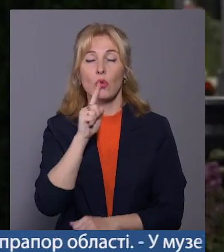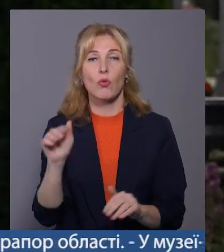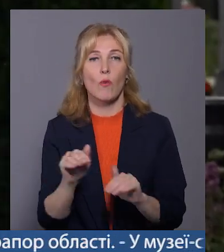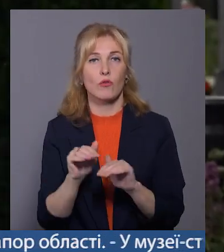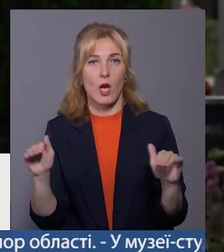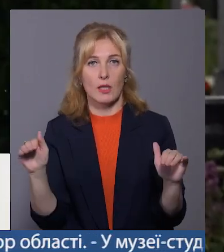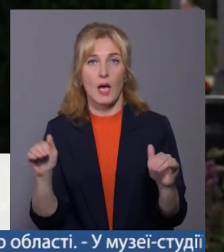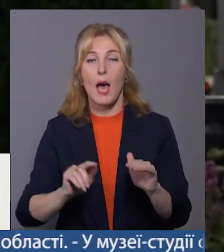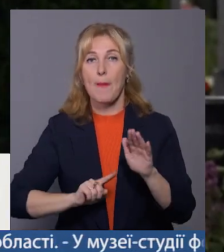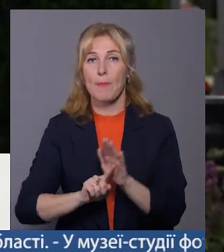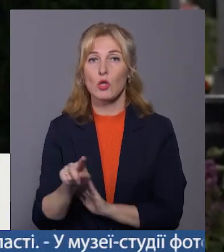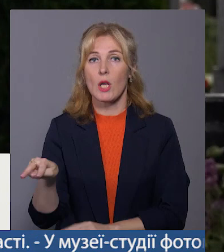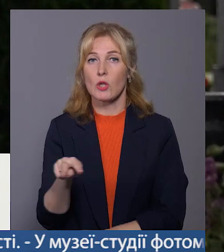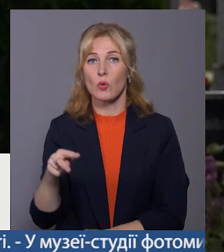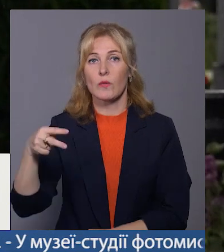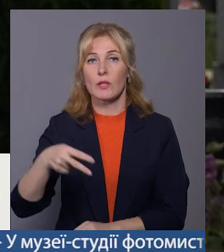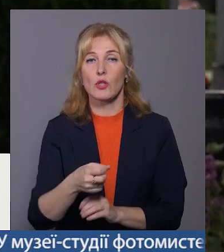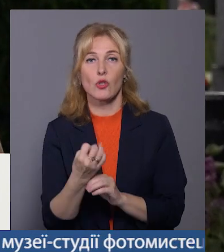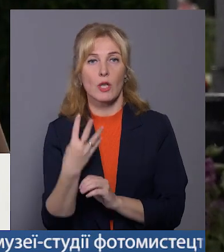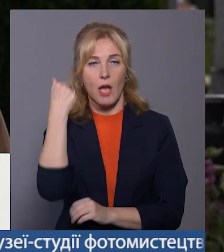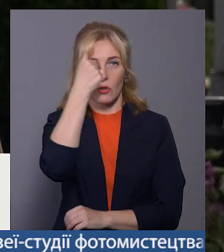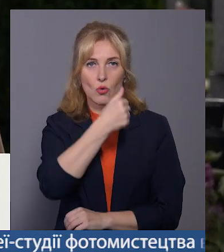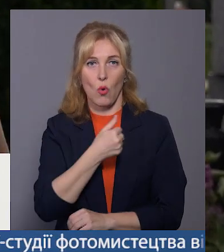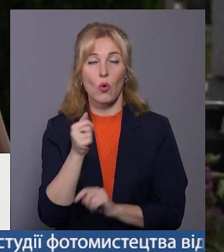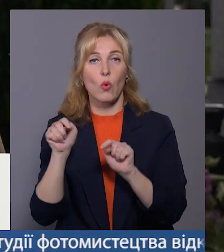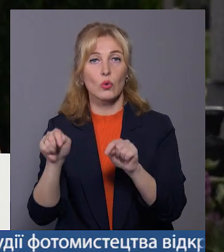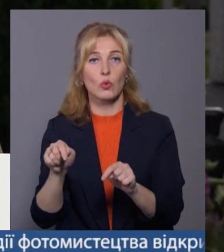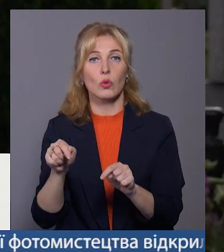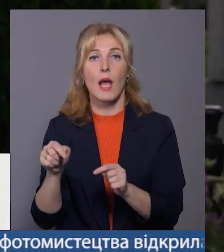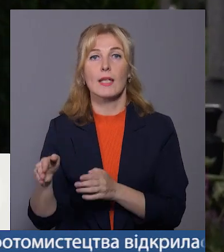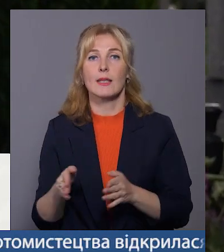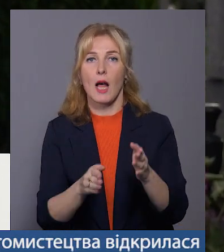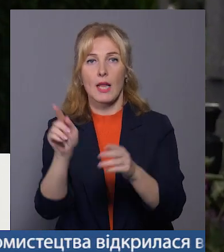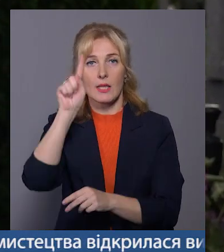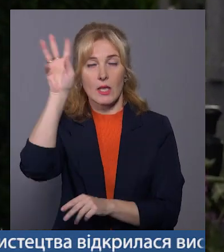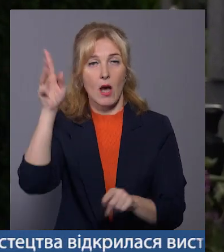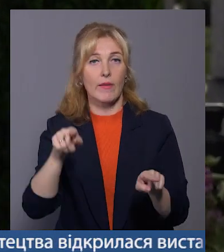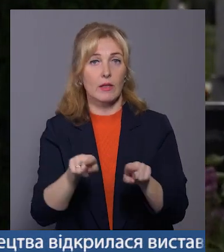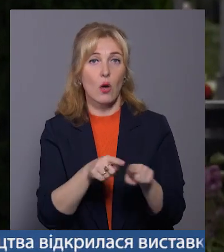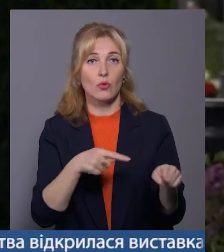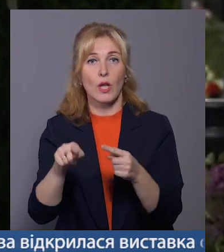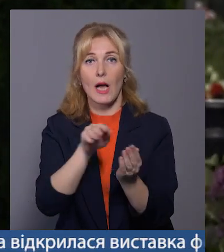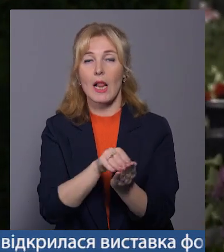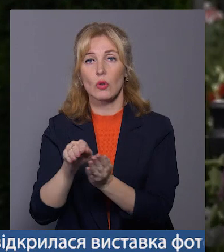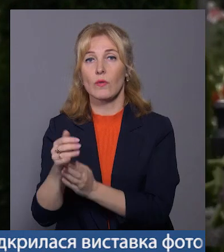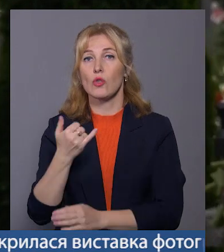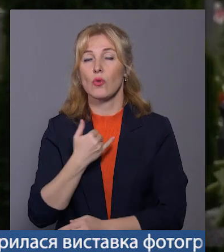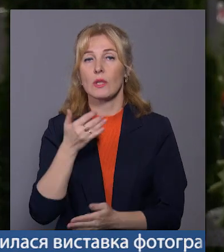Починаючи з лютого 2014 року тут, на Алеї Слави, а також на інших кладовищах, бо в нас є